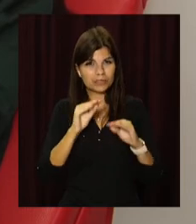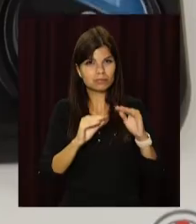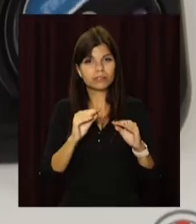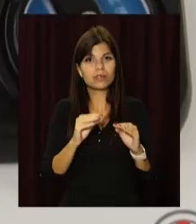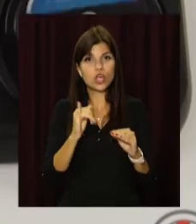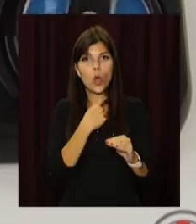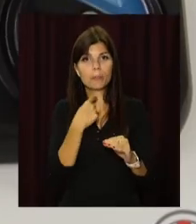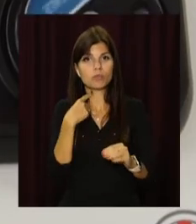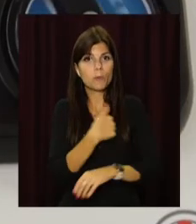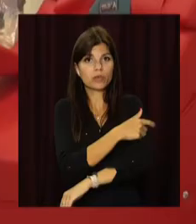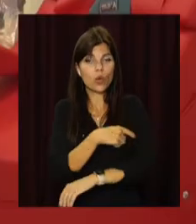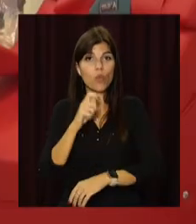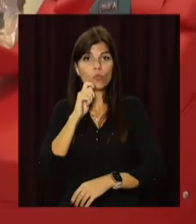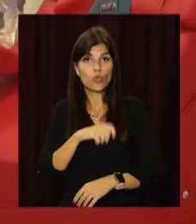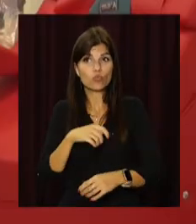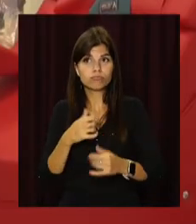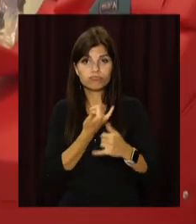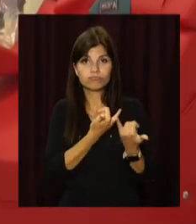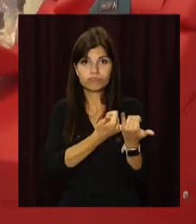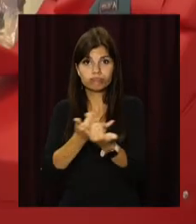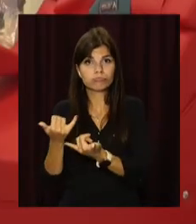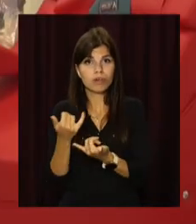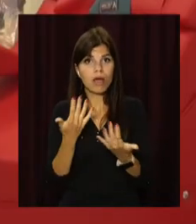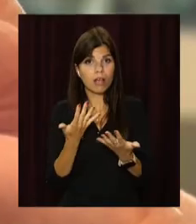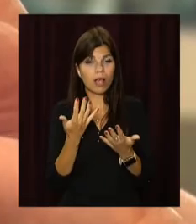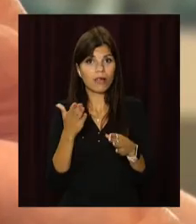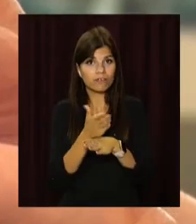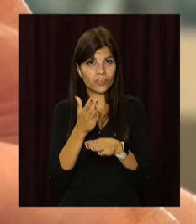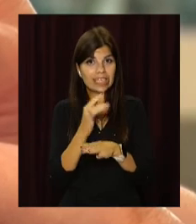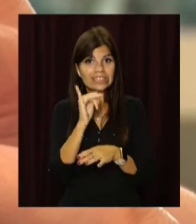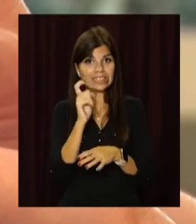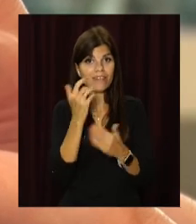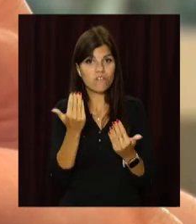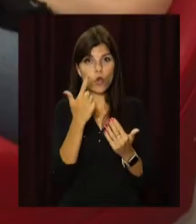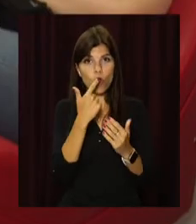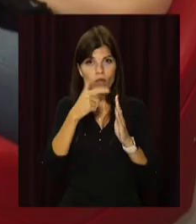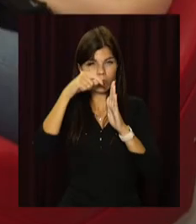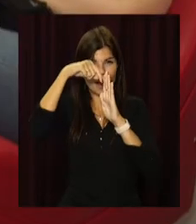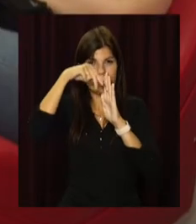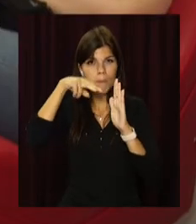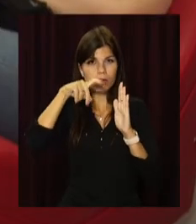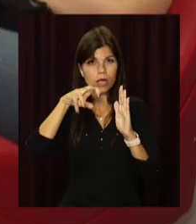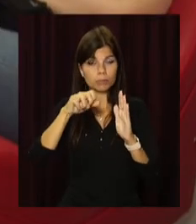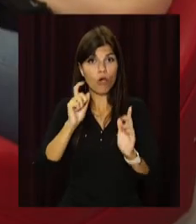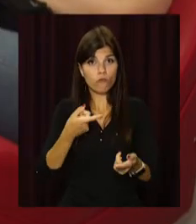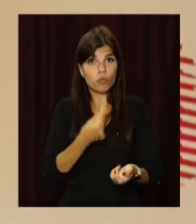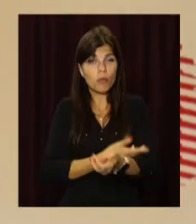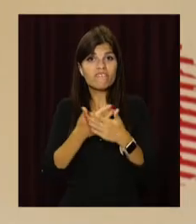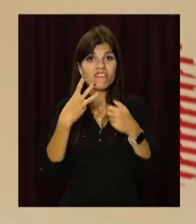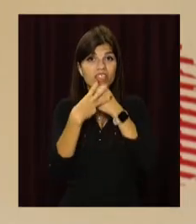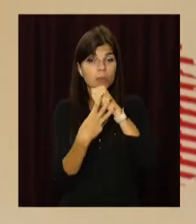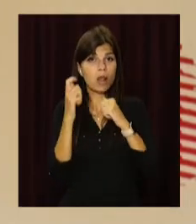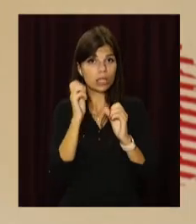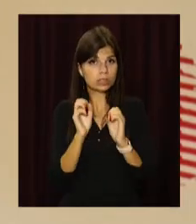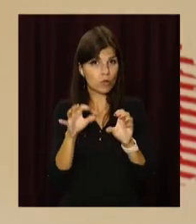больниці України препаратами, які зготавливаються з плазми. Донором може стати кожен у віці від 18